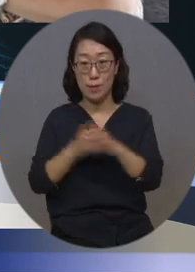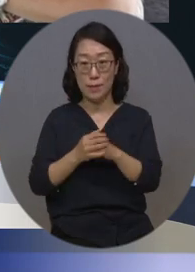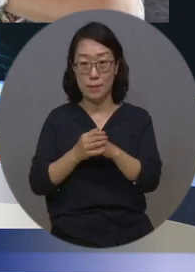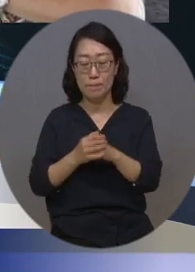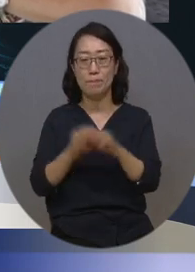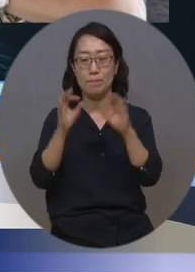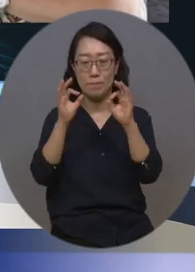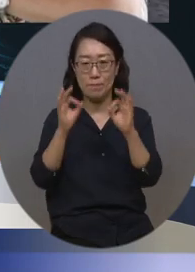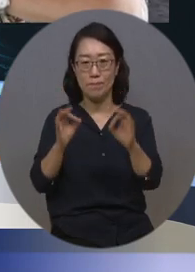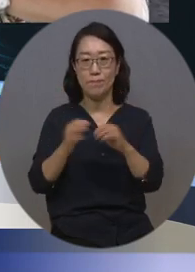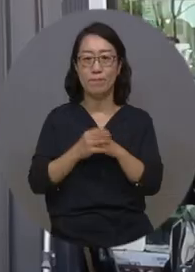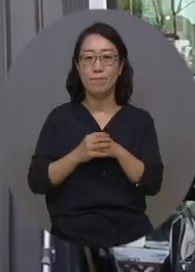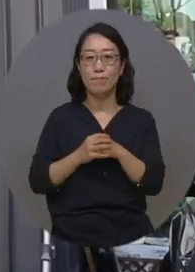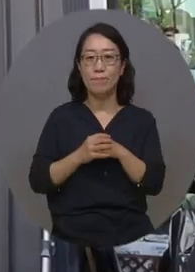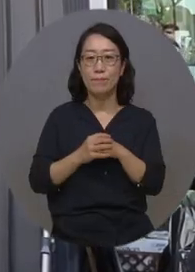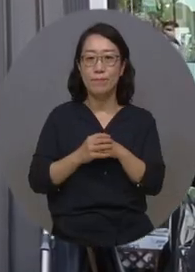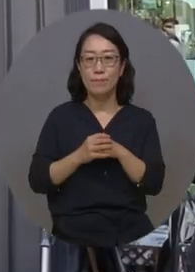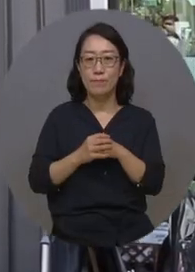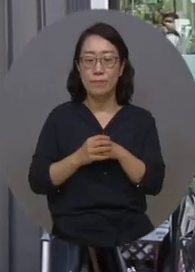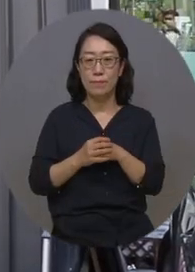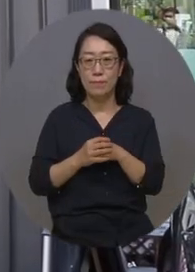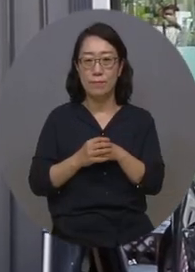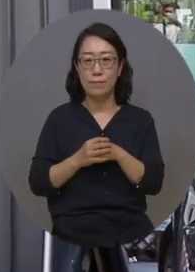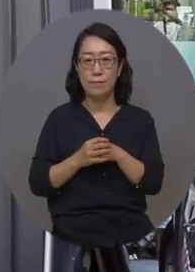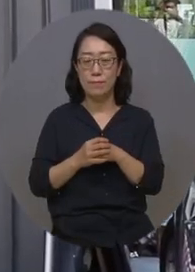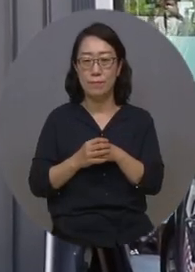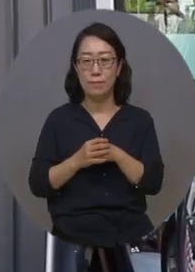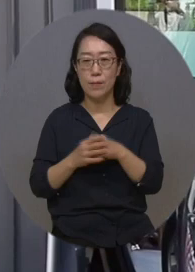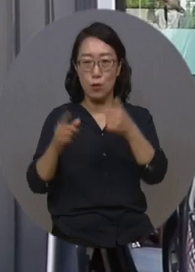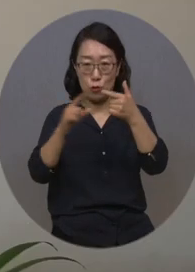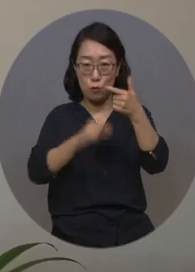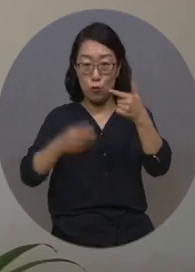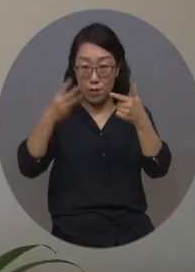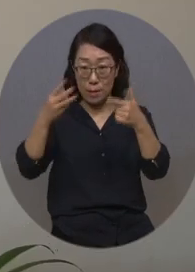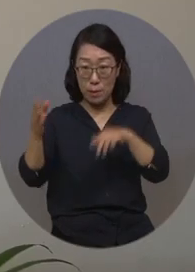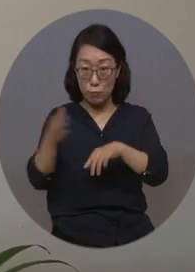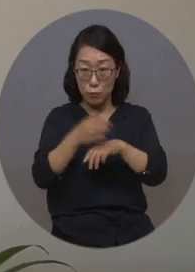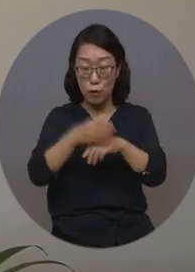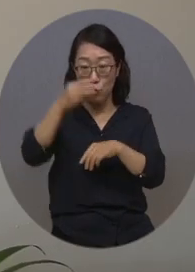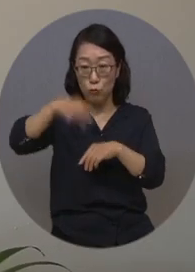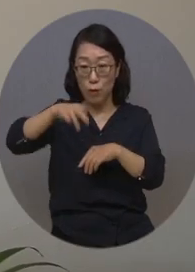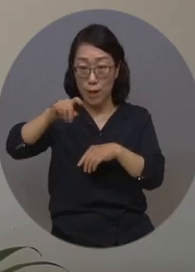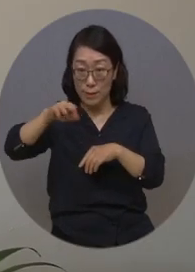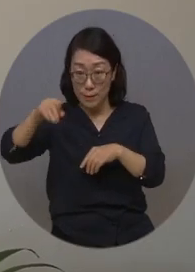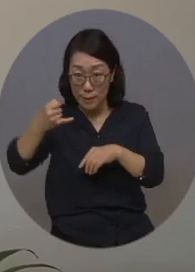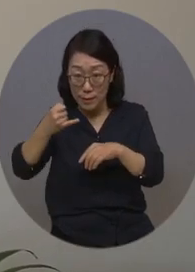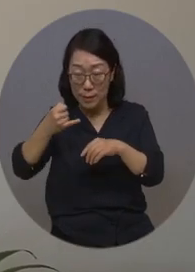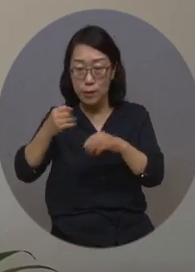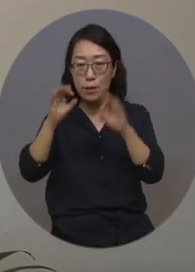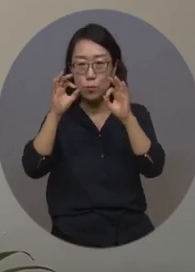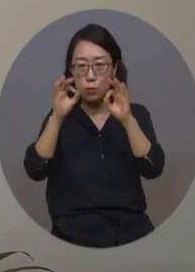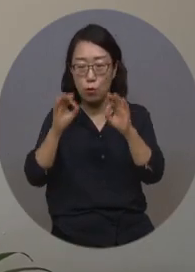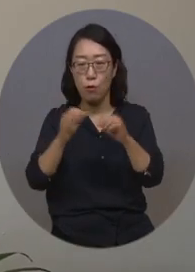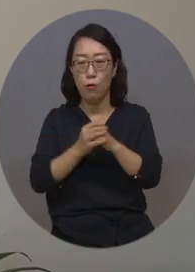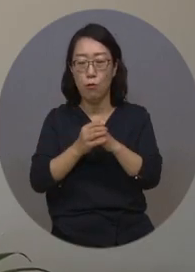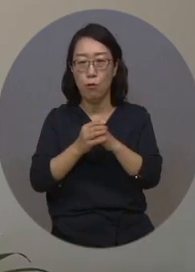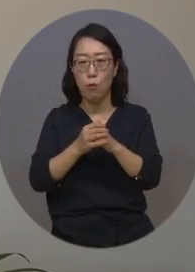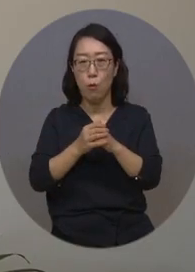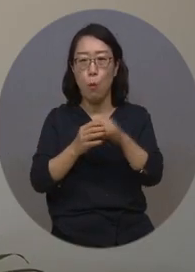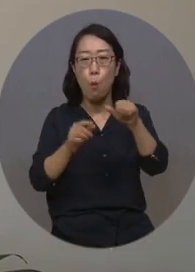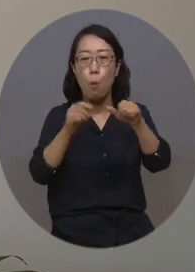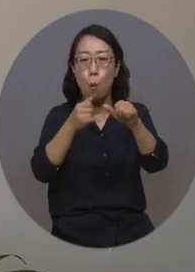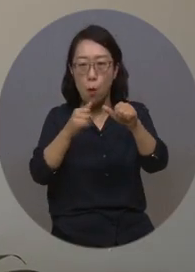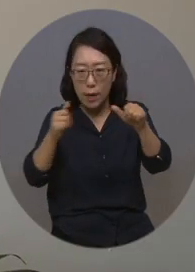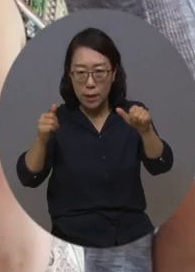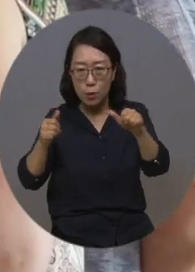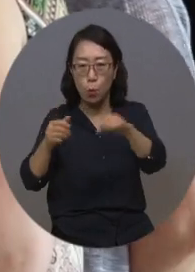만나봤습니다. 지난달 3일부터 순천 루카스 갤러리에서는 5인 5색전 전시회가 열리고